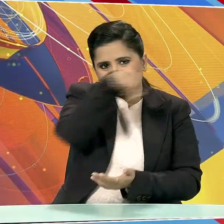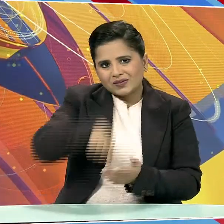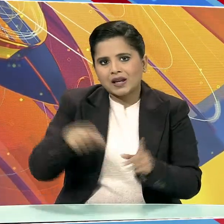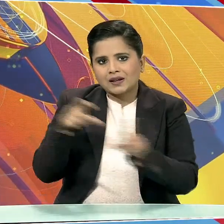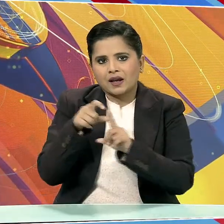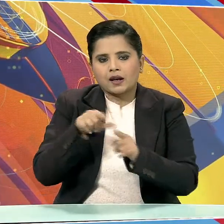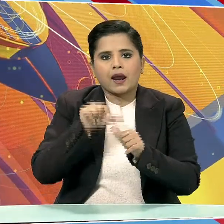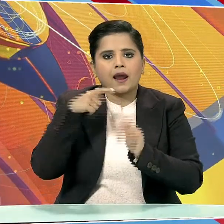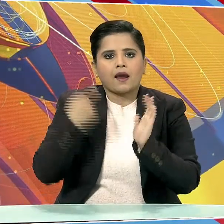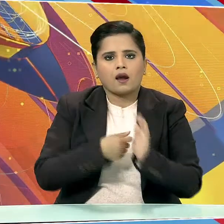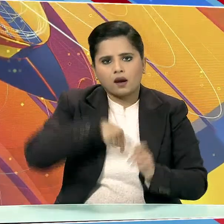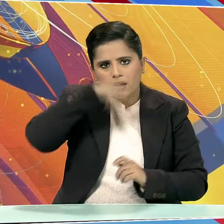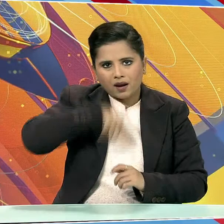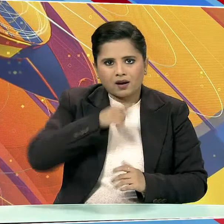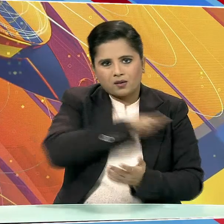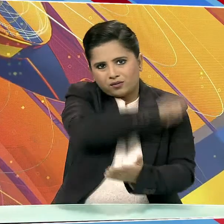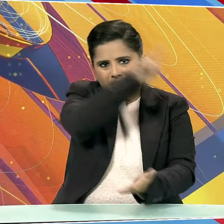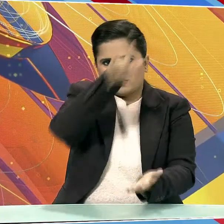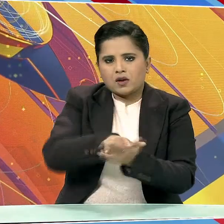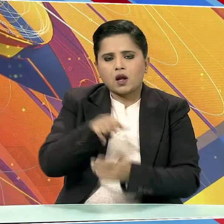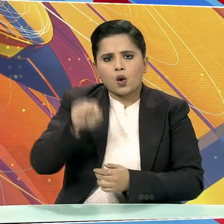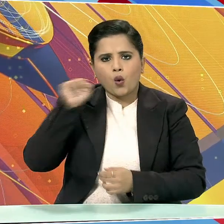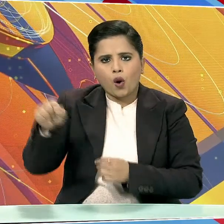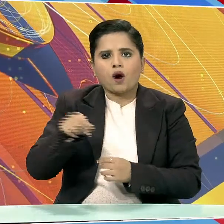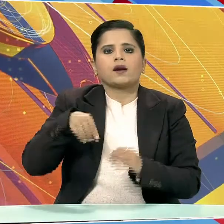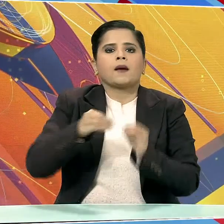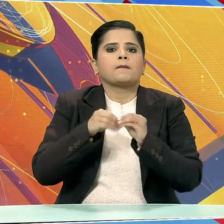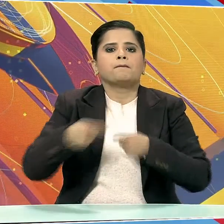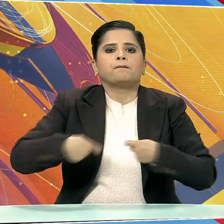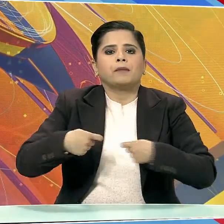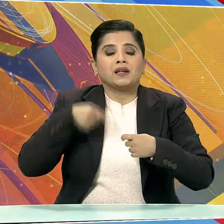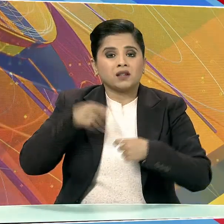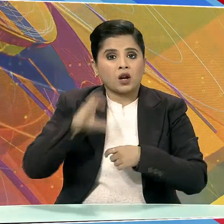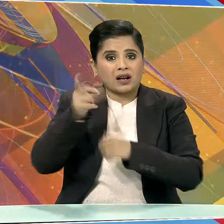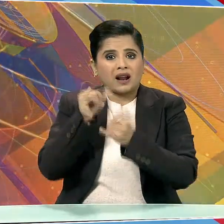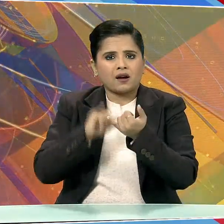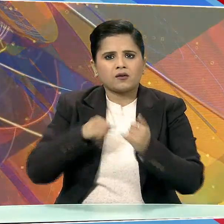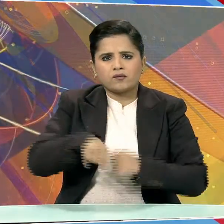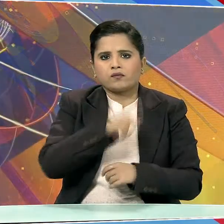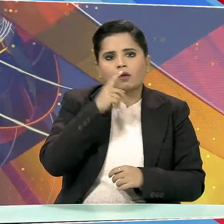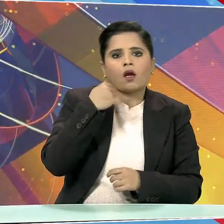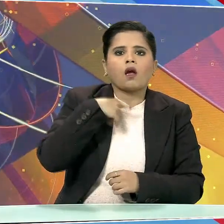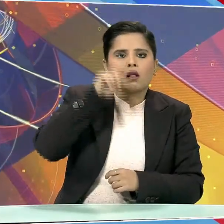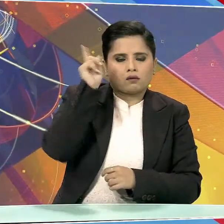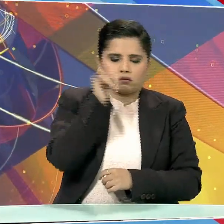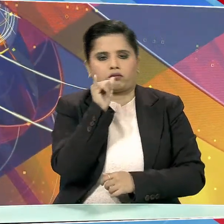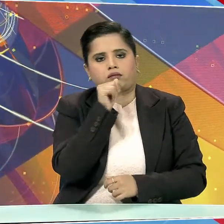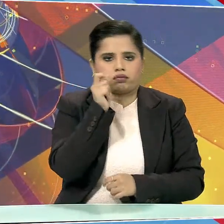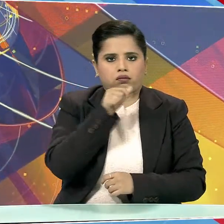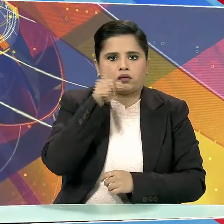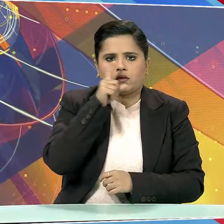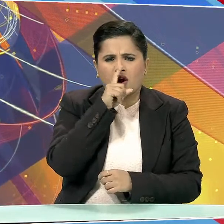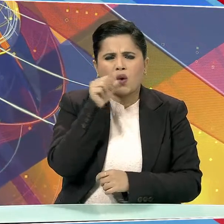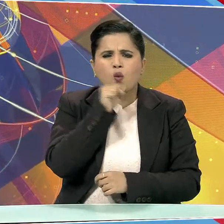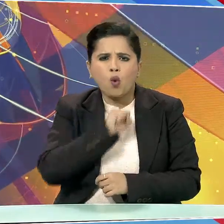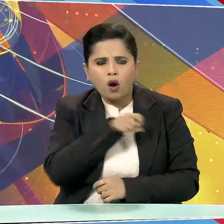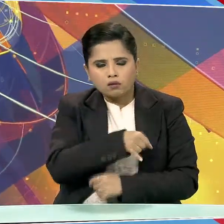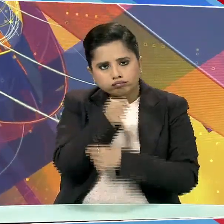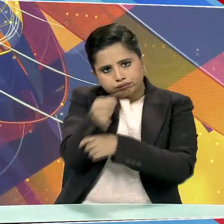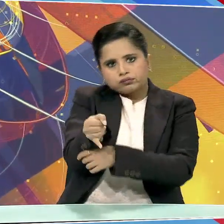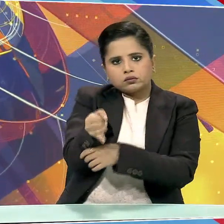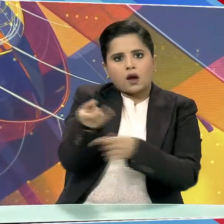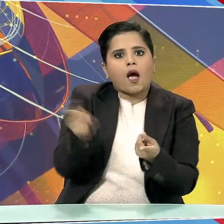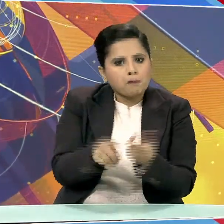एर इंडिया की एक उलान की बिजनिस क्लास में नशे की हालत में एक बुजर्ग महिला पर कथित तौर पर पिशाप कर दिया